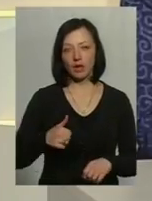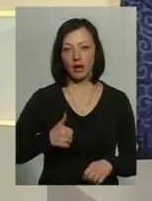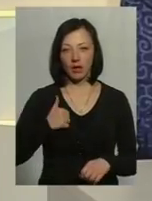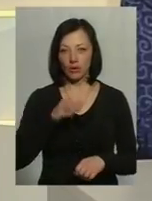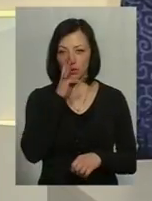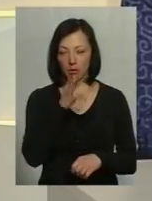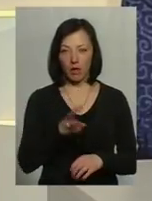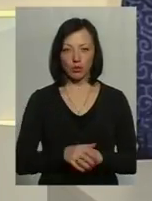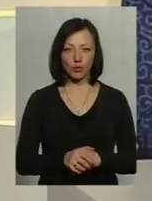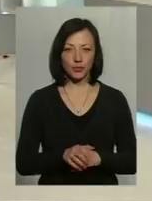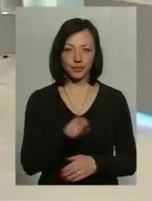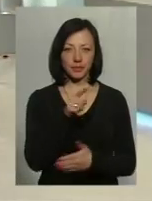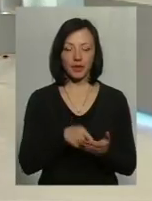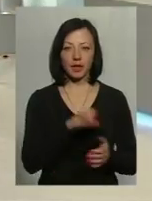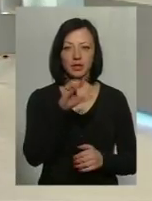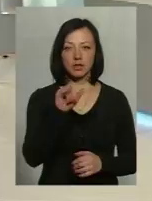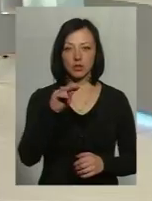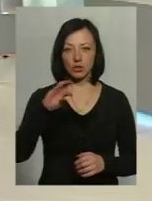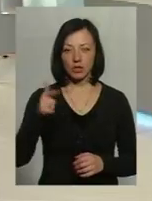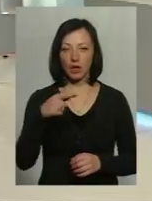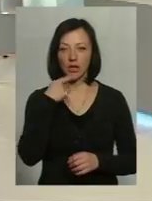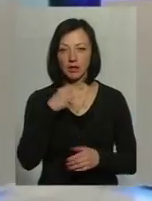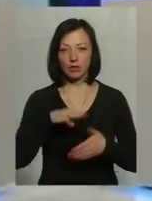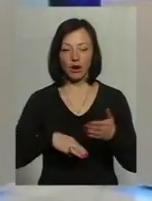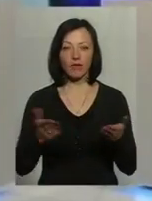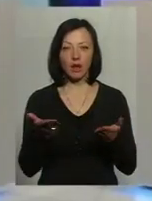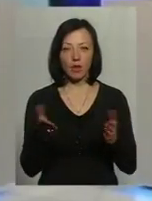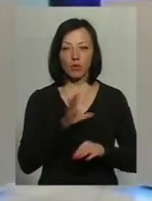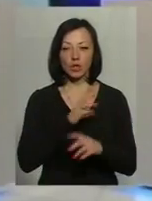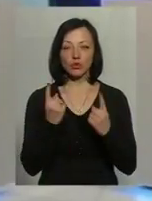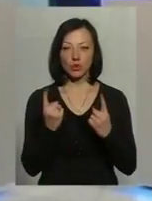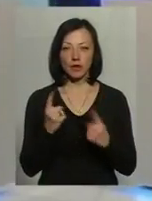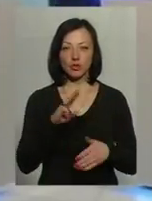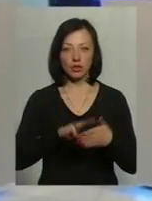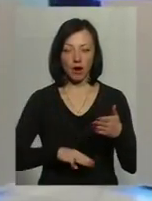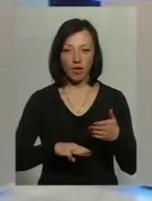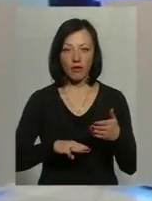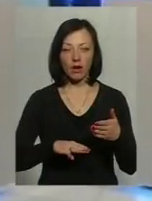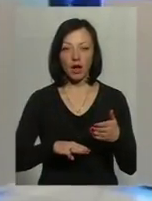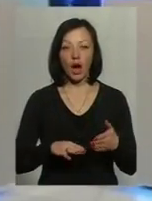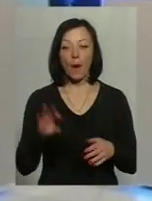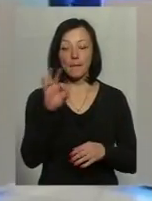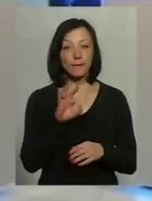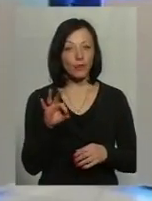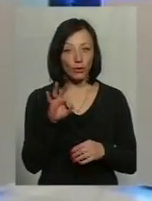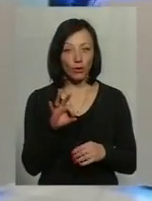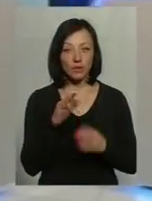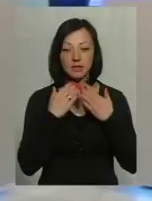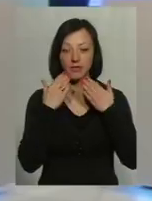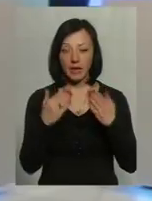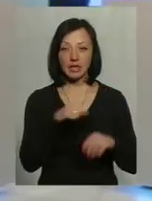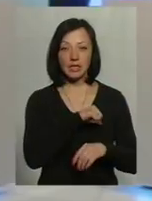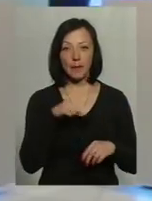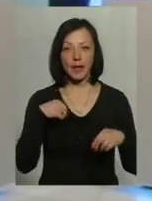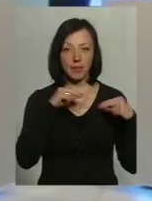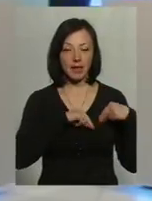оплату праці? З січень я вже казав, який штраф, були суттєві там штрафи, накладені. З приводу звернень самих